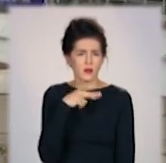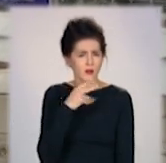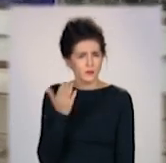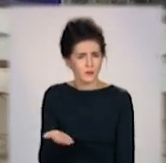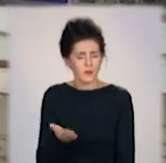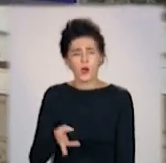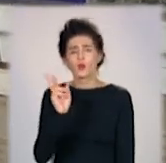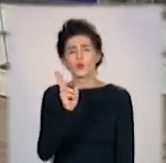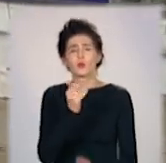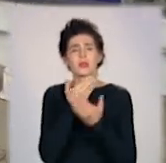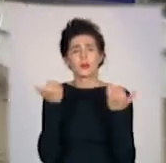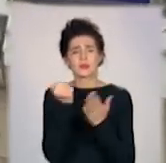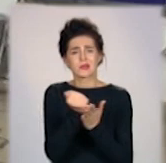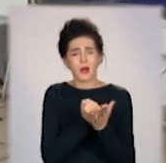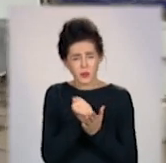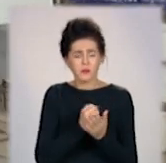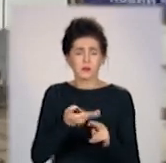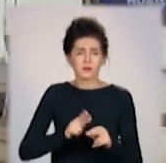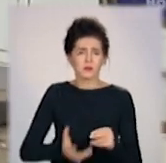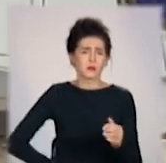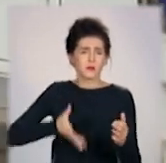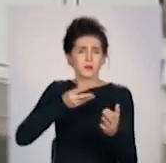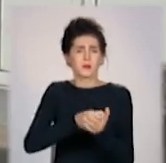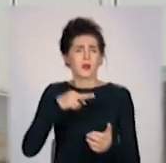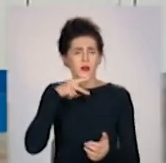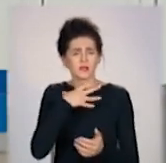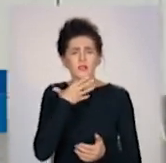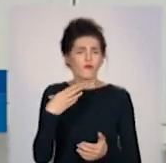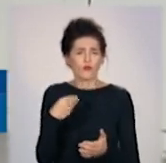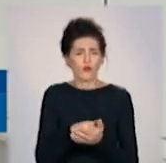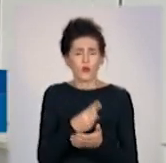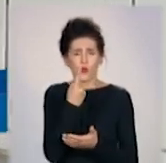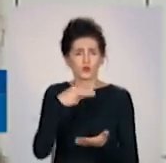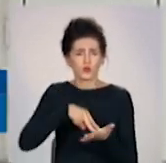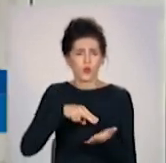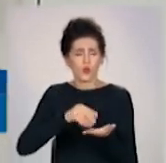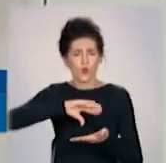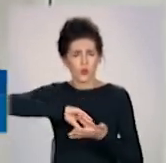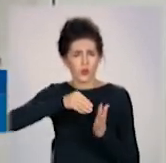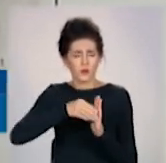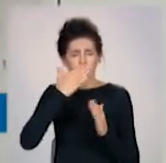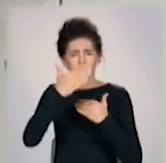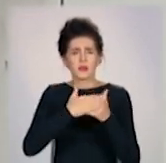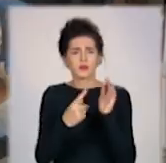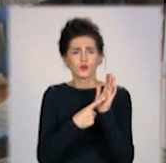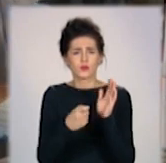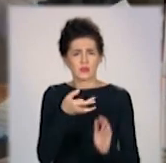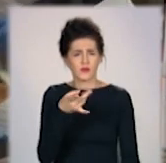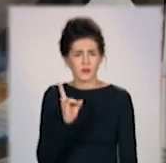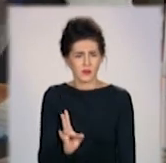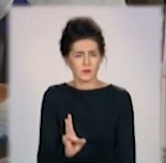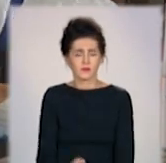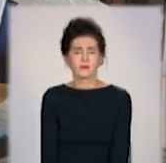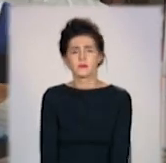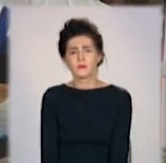вже немає запасів, вимушені купляти препарати за власний кошт. Вартість однієї упаковки від 600 гривень. В